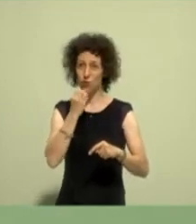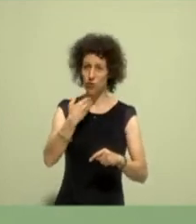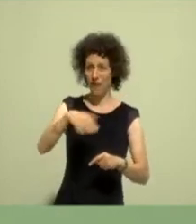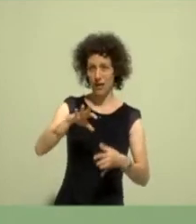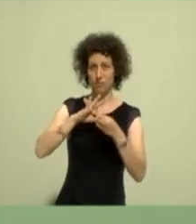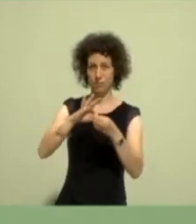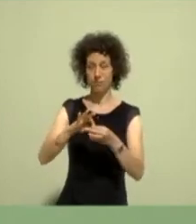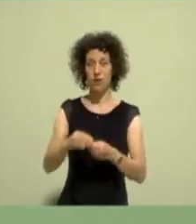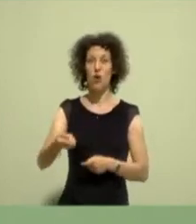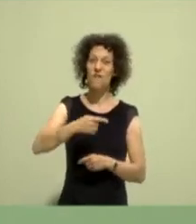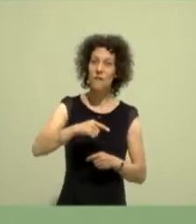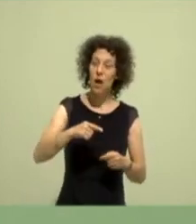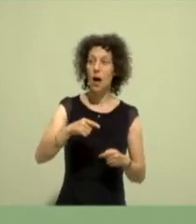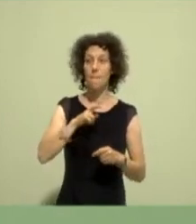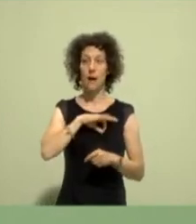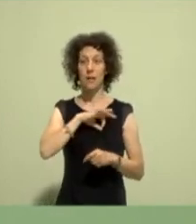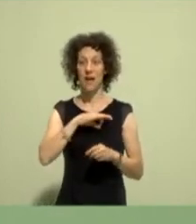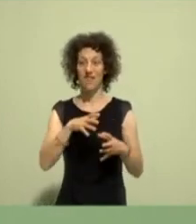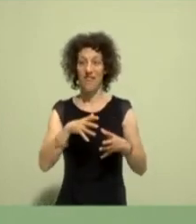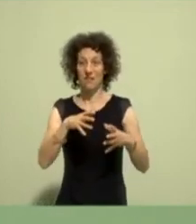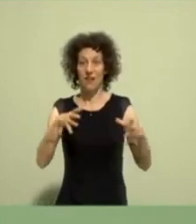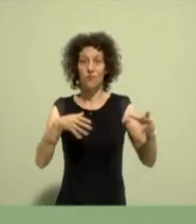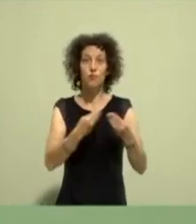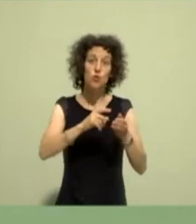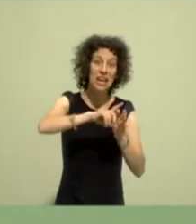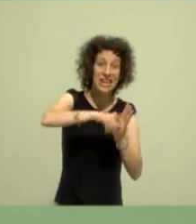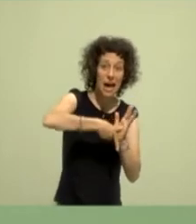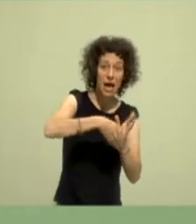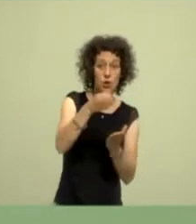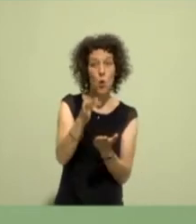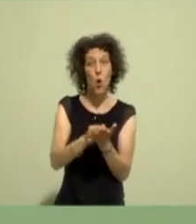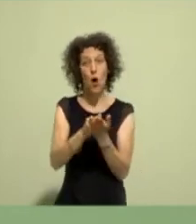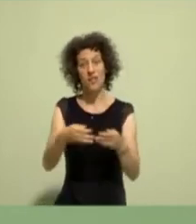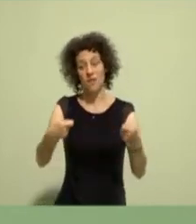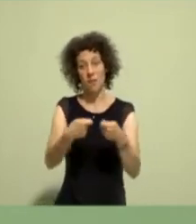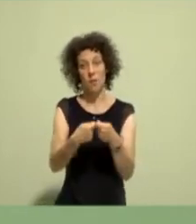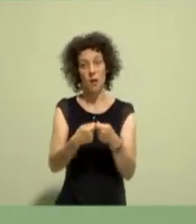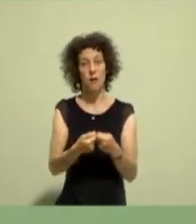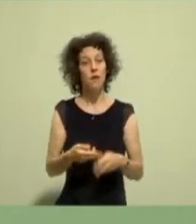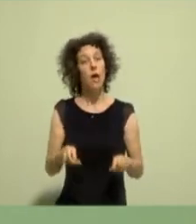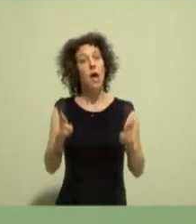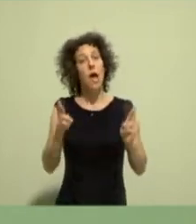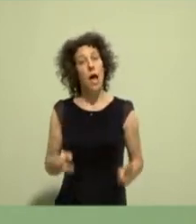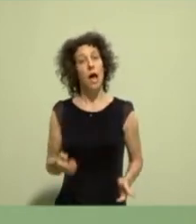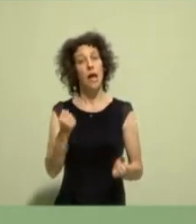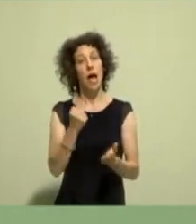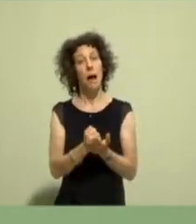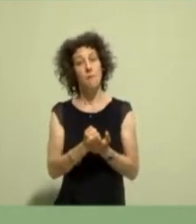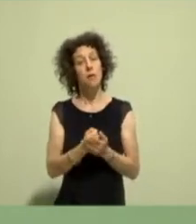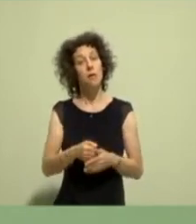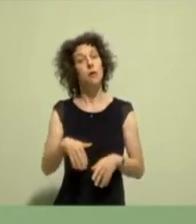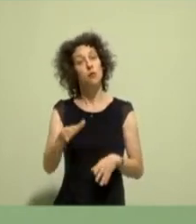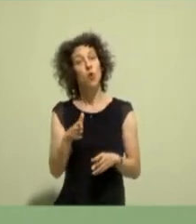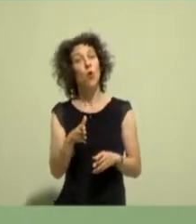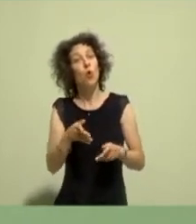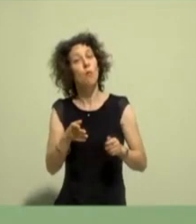wachsen und wir wachsen gerade in den Kreis- und Ortsverbänden. Diese ehrenamtlichen Mitgliedern und grünen MandatsträgerInnen machen Politik für die